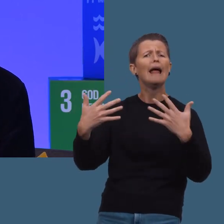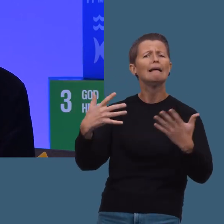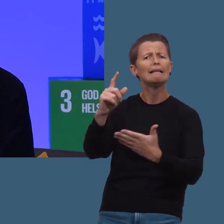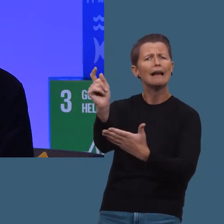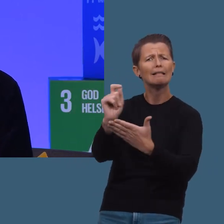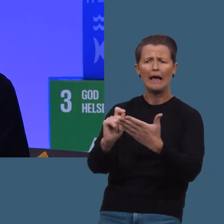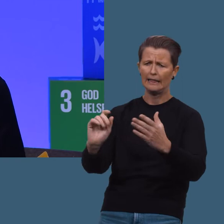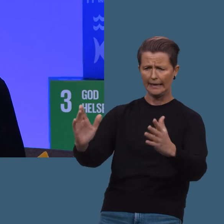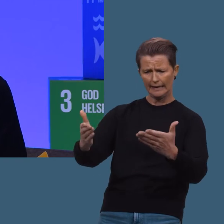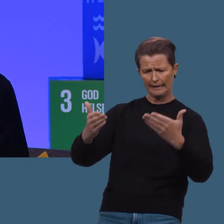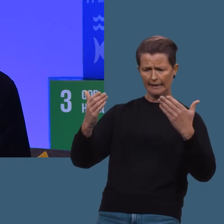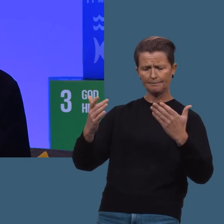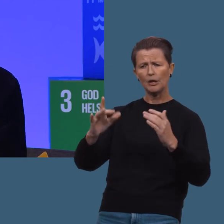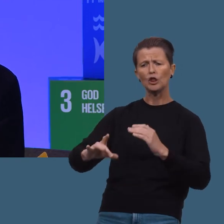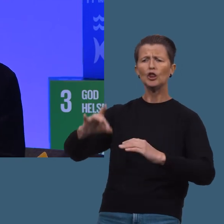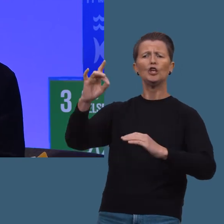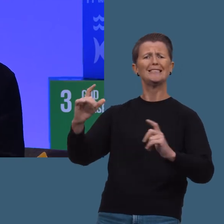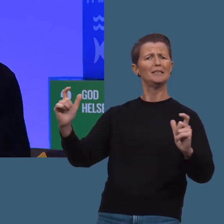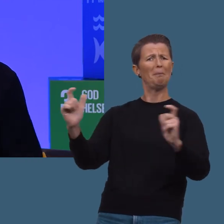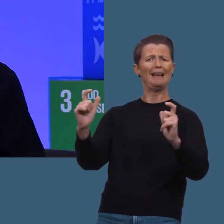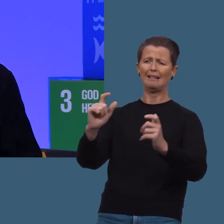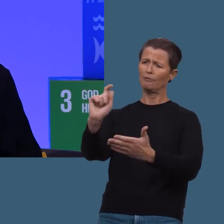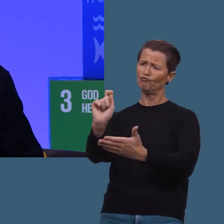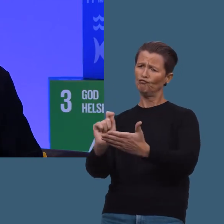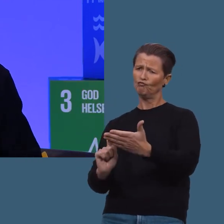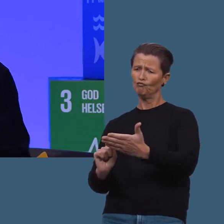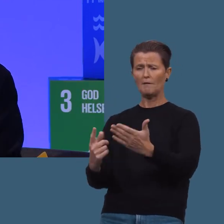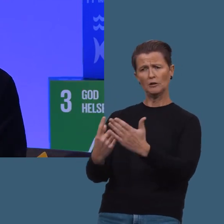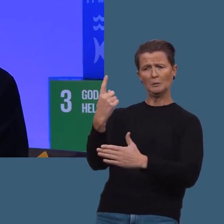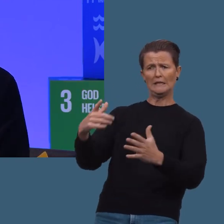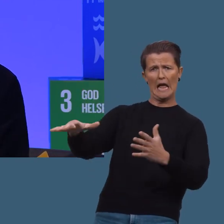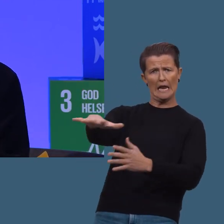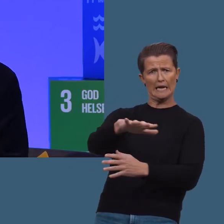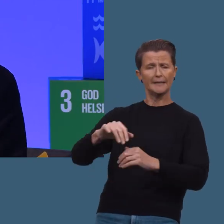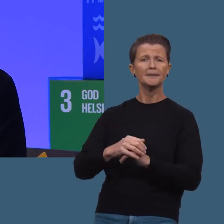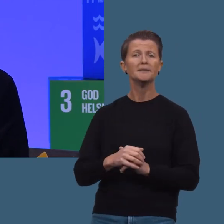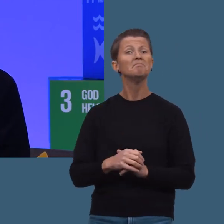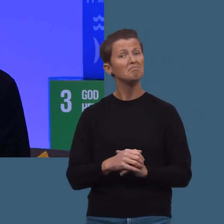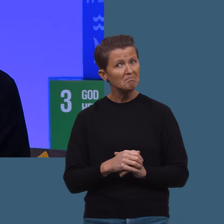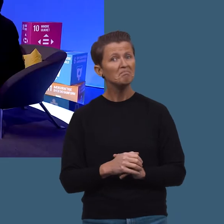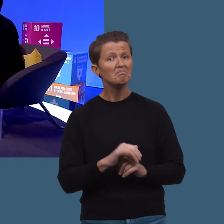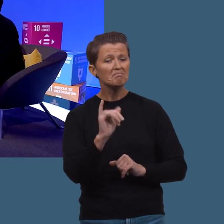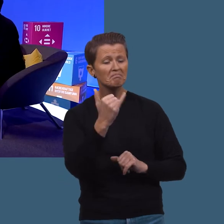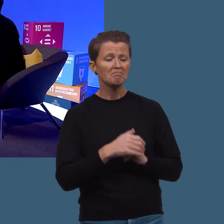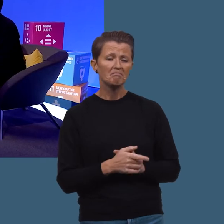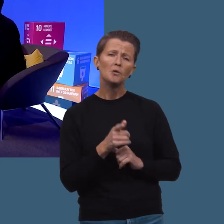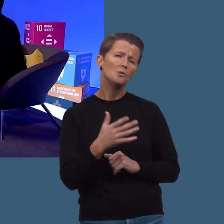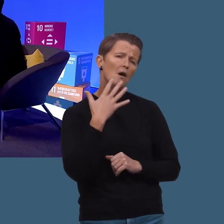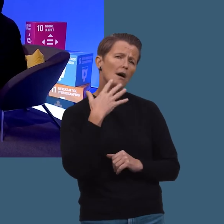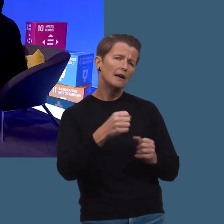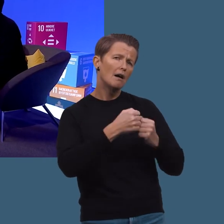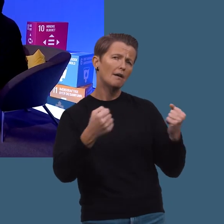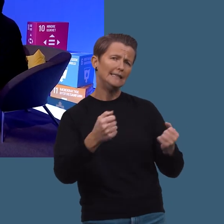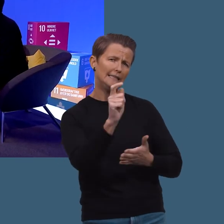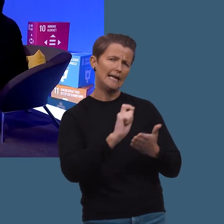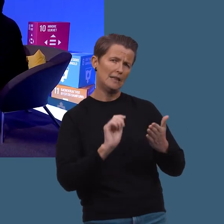En enkel etternyhetsbilde, kan du si. Hva som skjer. Ja, og etter